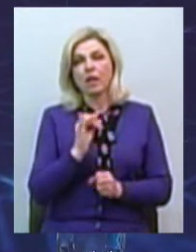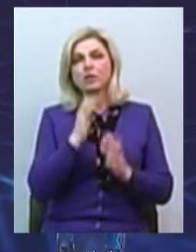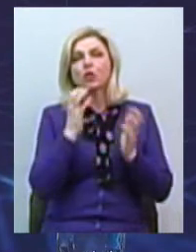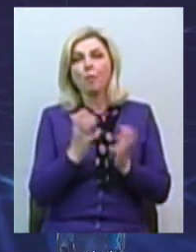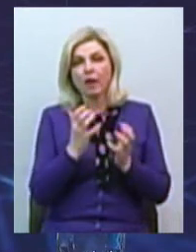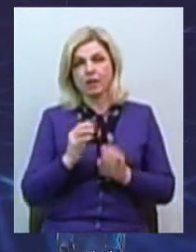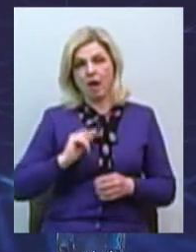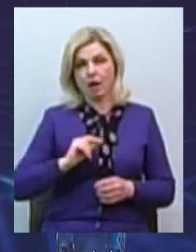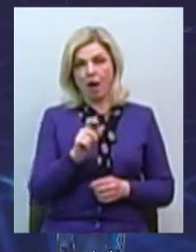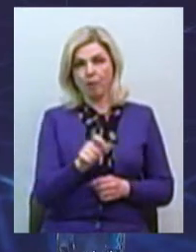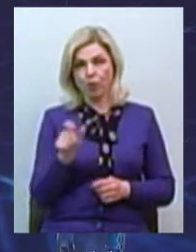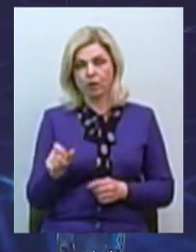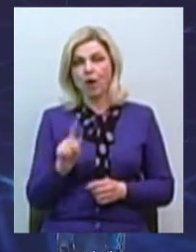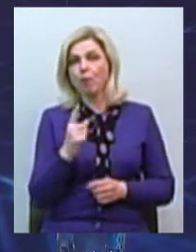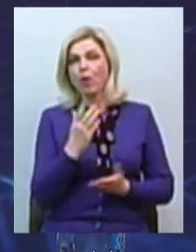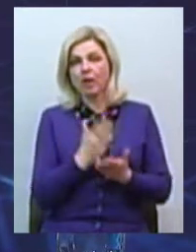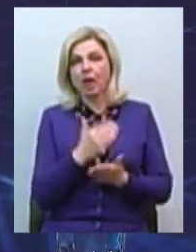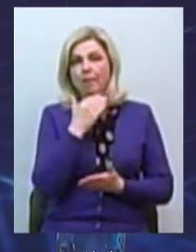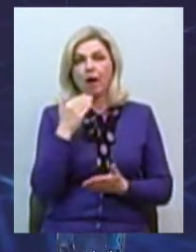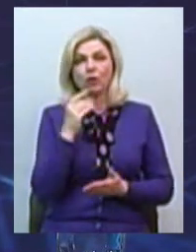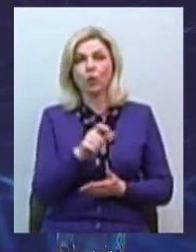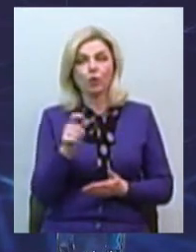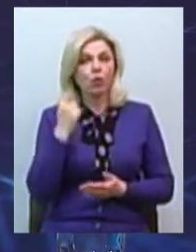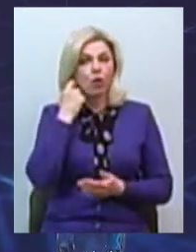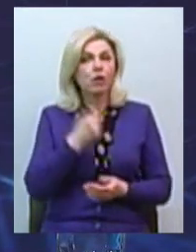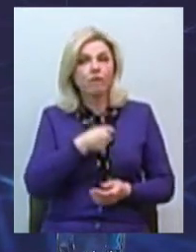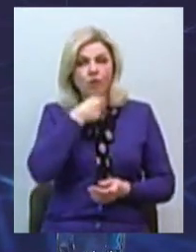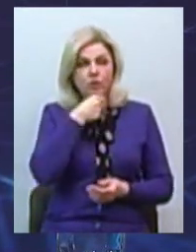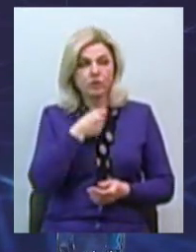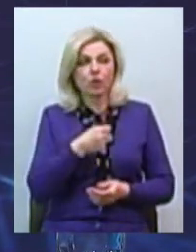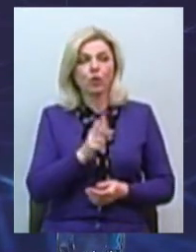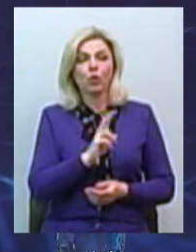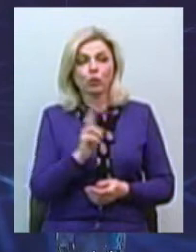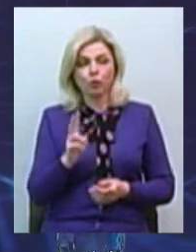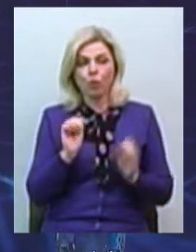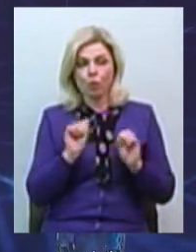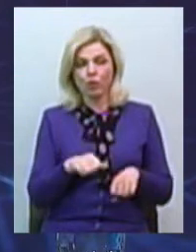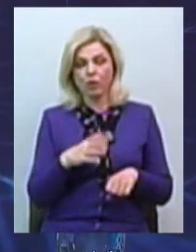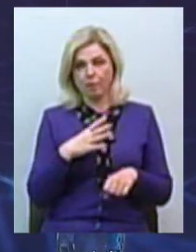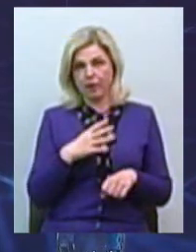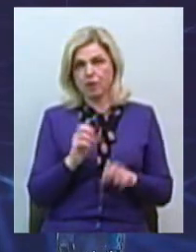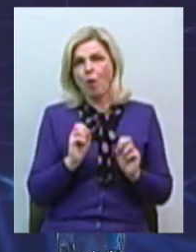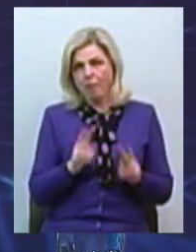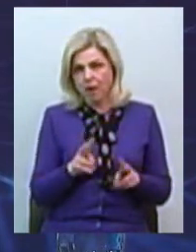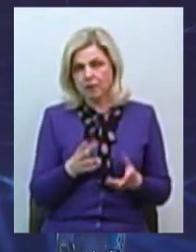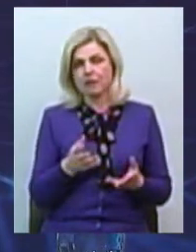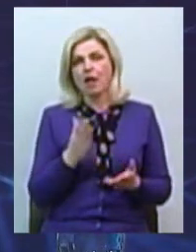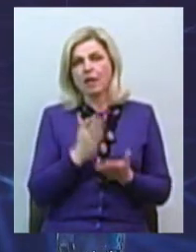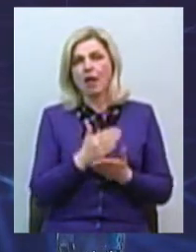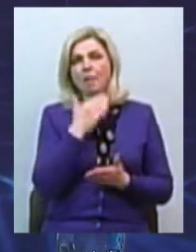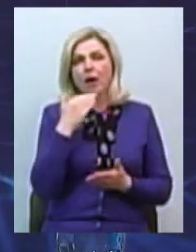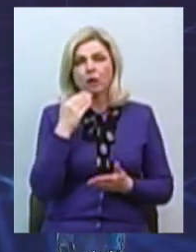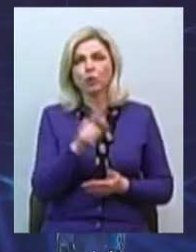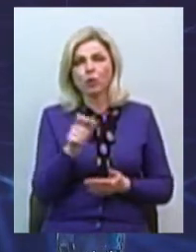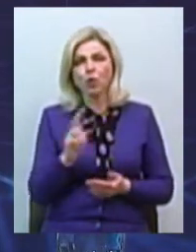потенціалу, тому що є багато людей літнього віку, які наражаються на небезпеку в першу чергу. Є багато людей, які мають